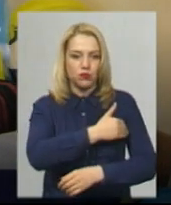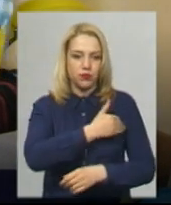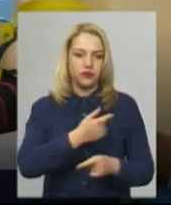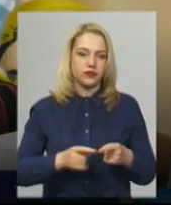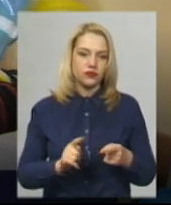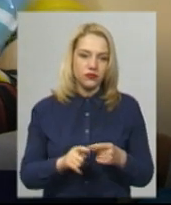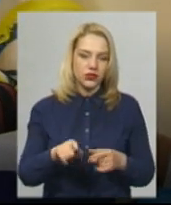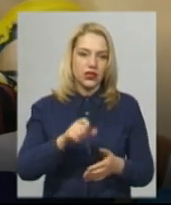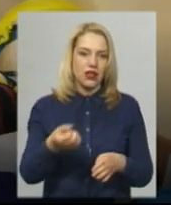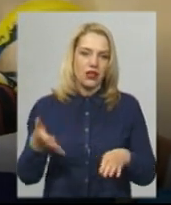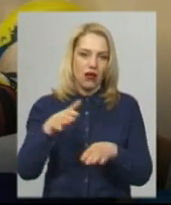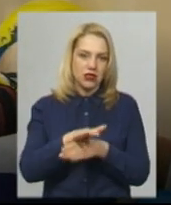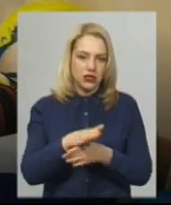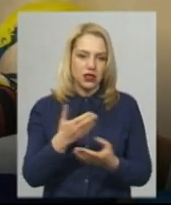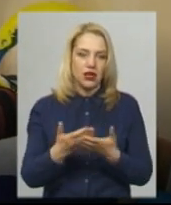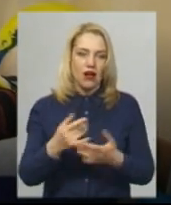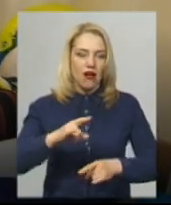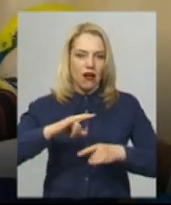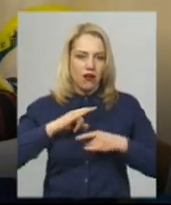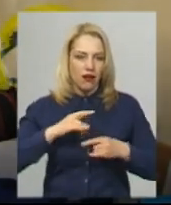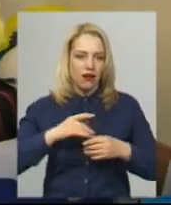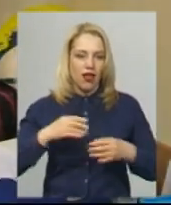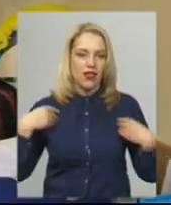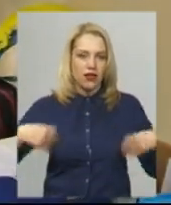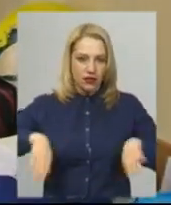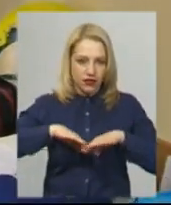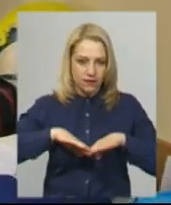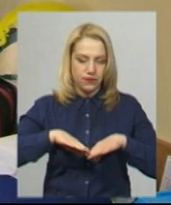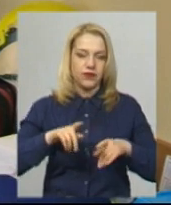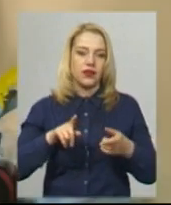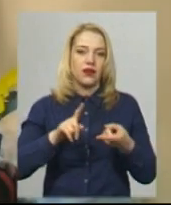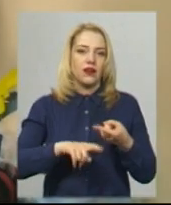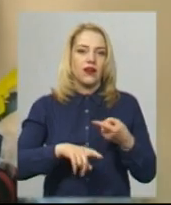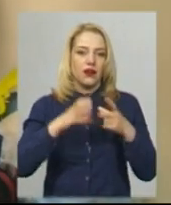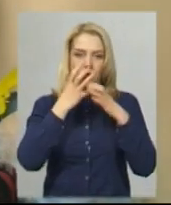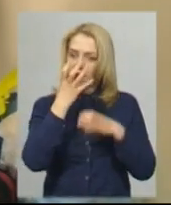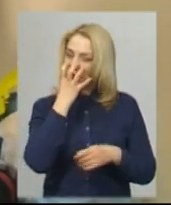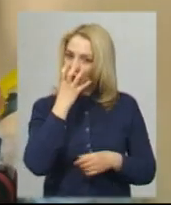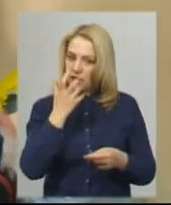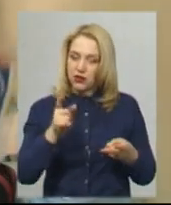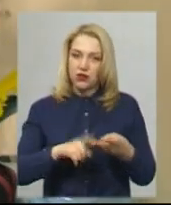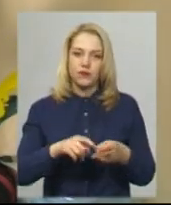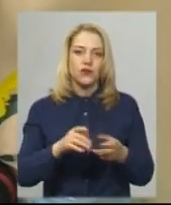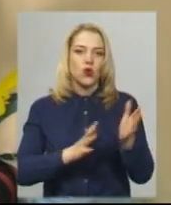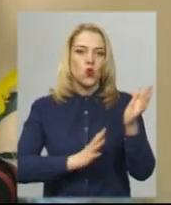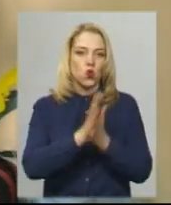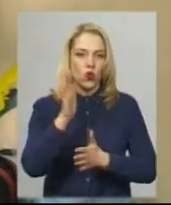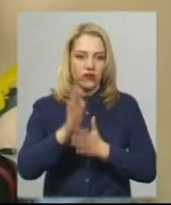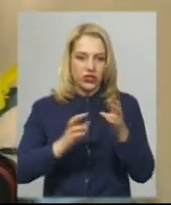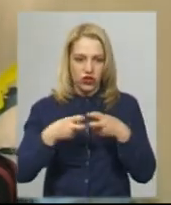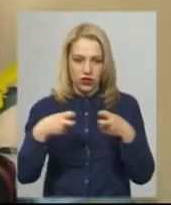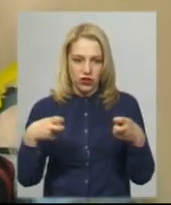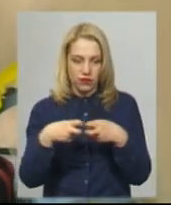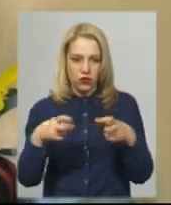наказу, в нас знаходяться халати, респіратори, гумові рукавички, окуляри для